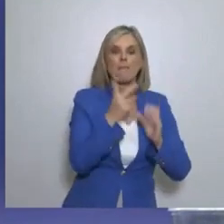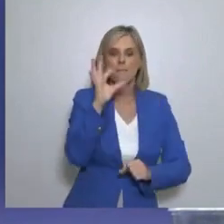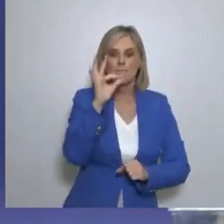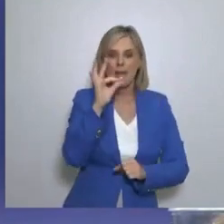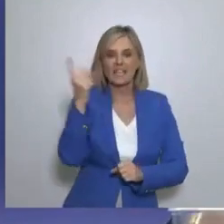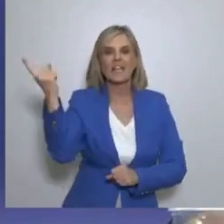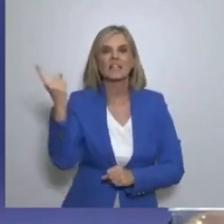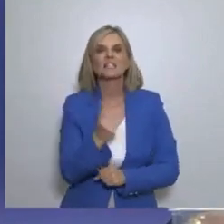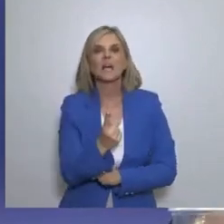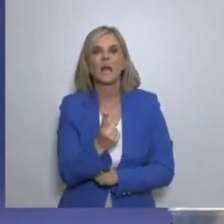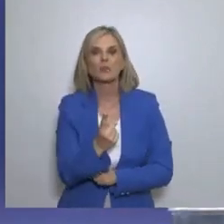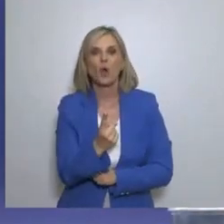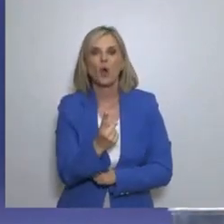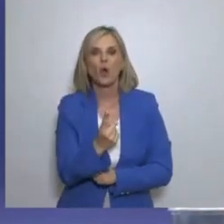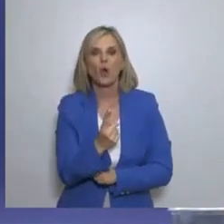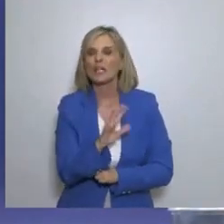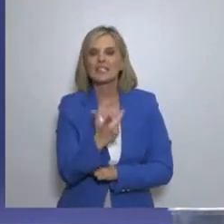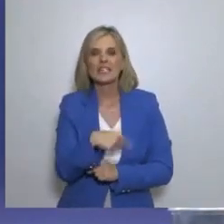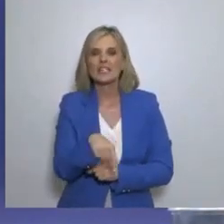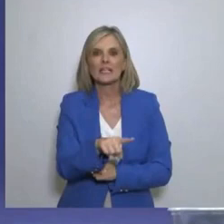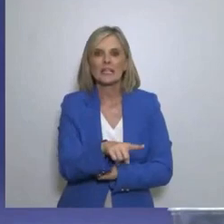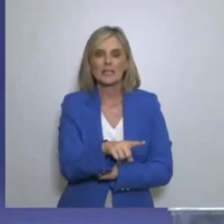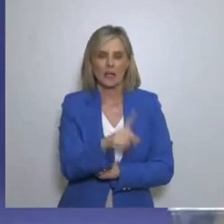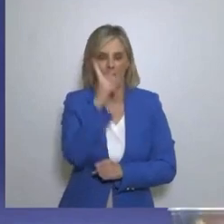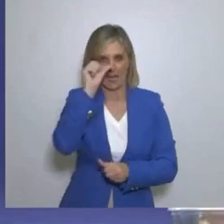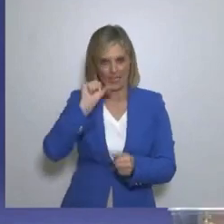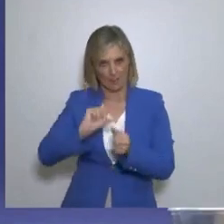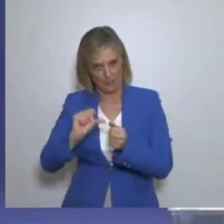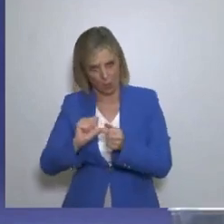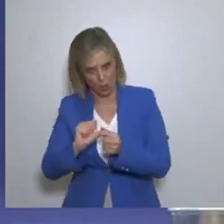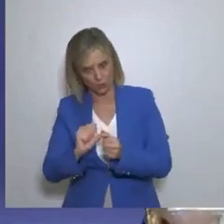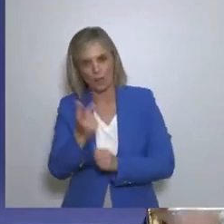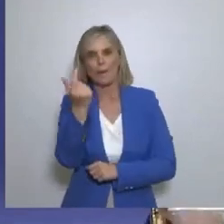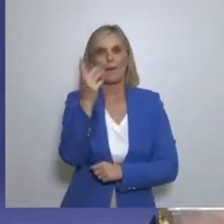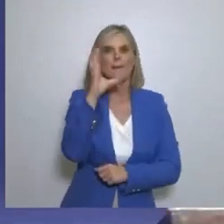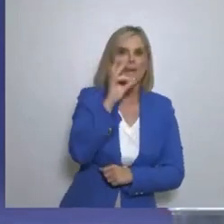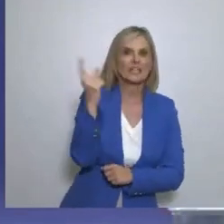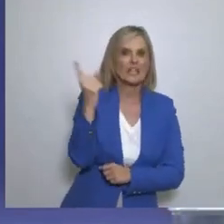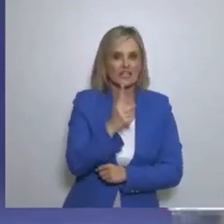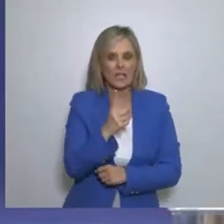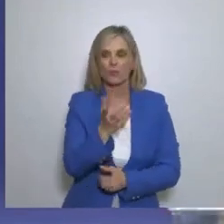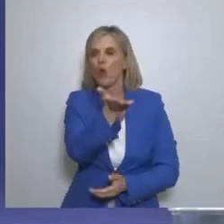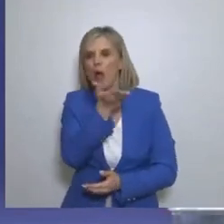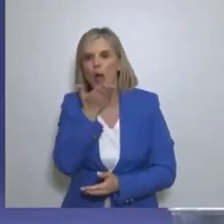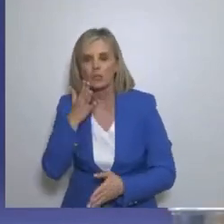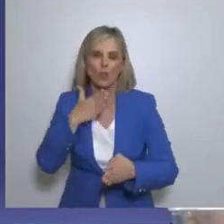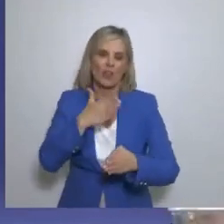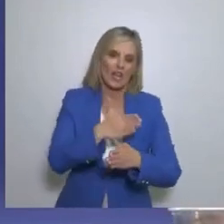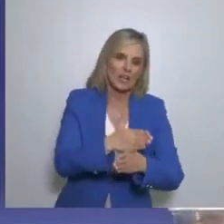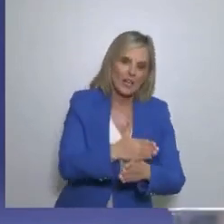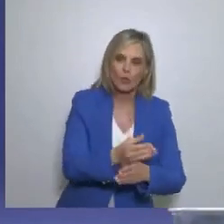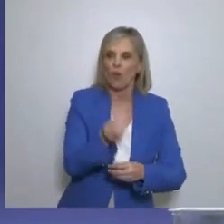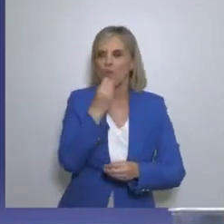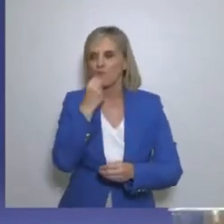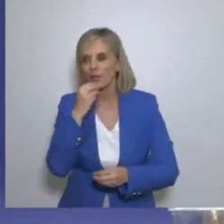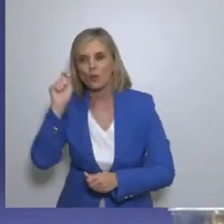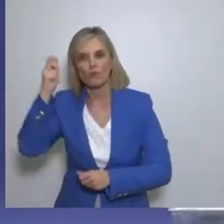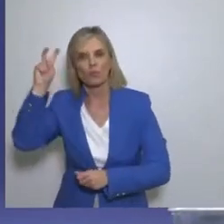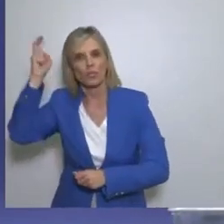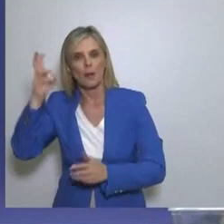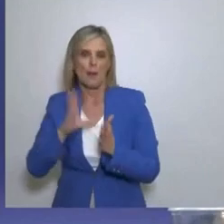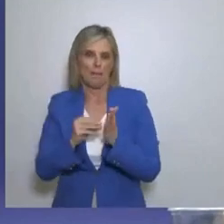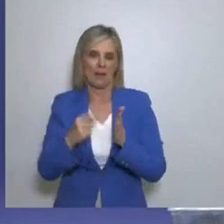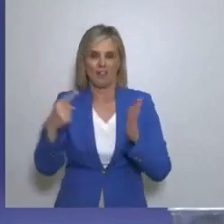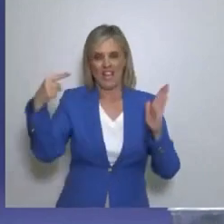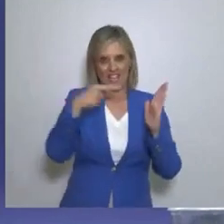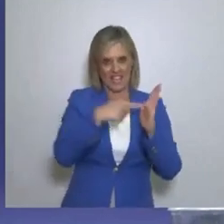το κόστος Της διαβίωσής σου Και το υπόλοιπο είναι κίνητρο για να ζεις Αλλιόν δεν έχει νόημα Να παίρνεις χίλια και να χαλάς χίλια πεντακόσα Να παίρνεις πεντακόσα και